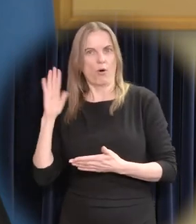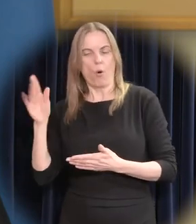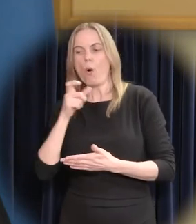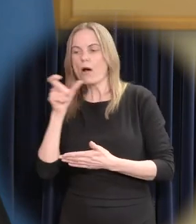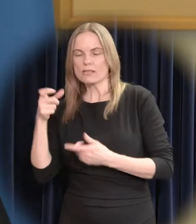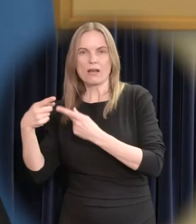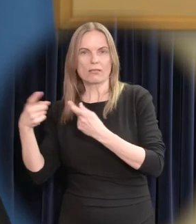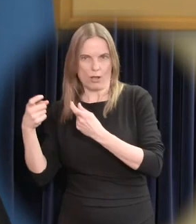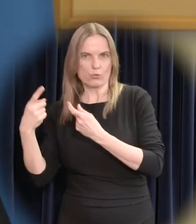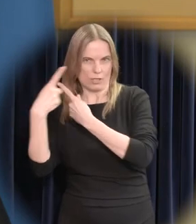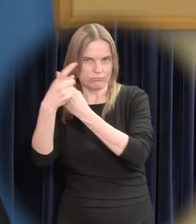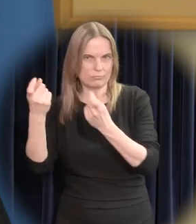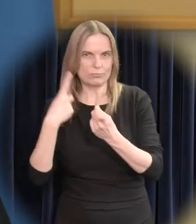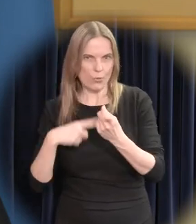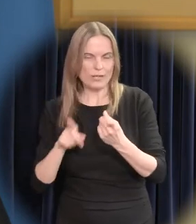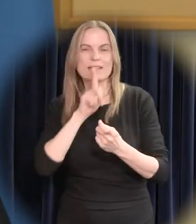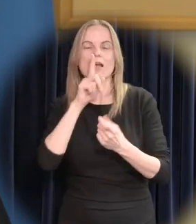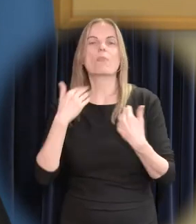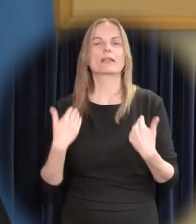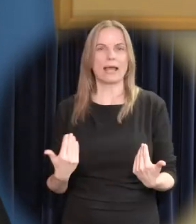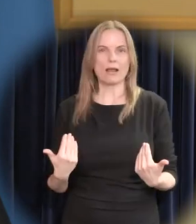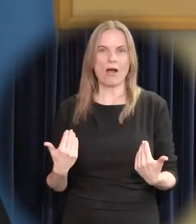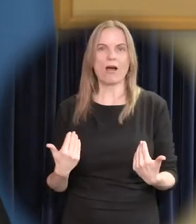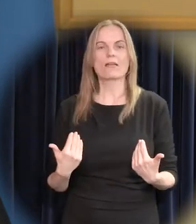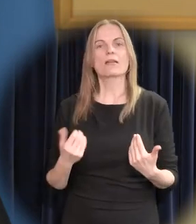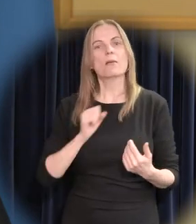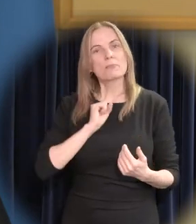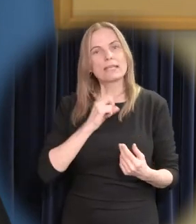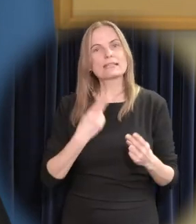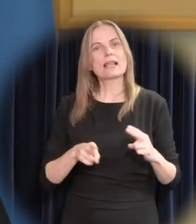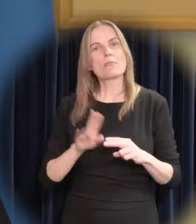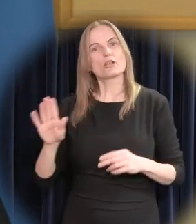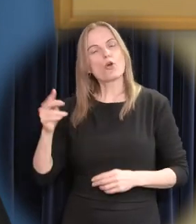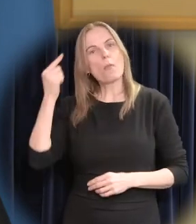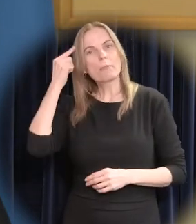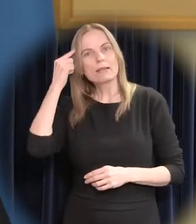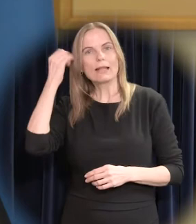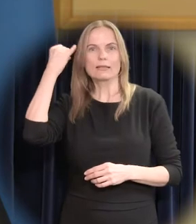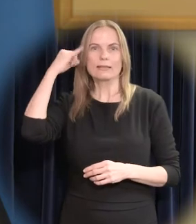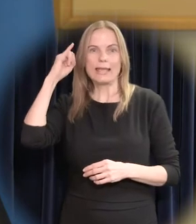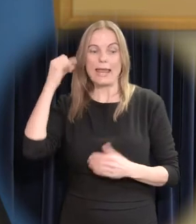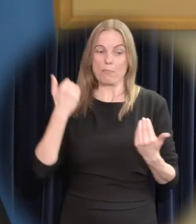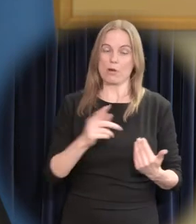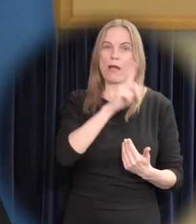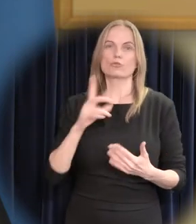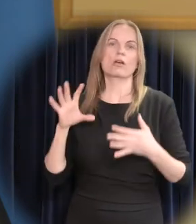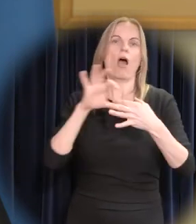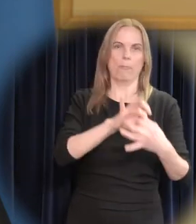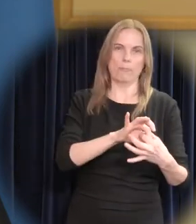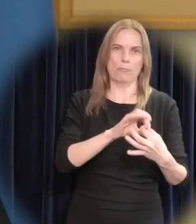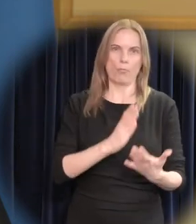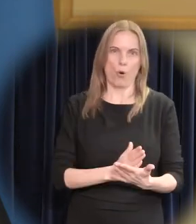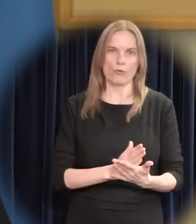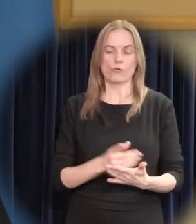Seda võrt rohkelt on meie auväärsema kirjaniku arutlustes mõtteid, mis seostavad täna päevaga. Tamsaare on kirjutanud nii.